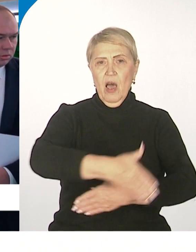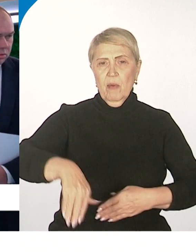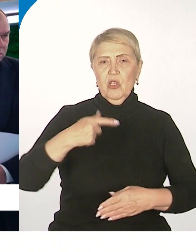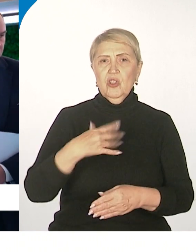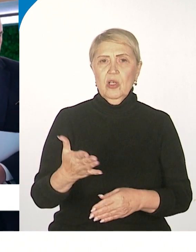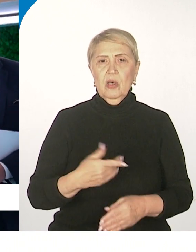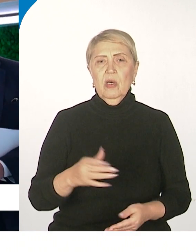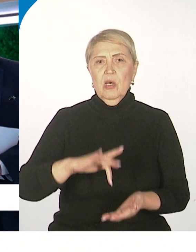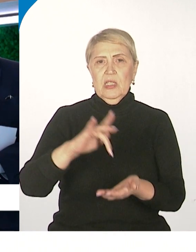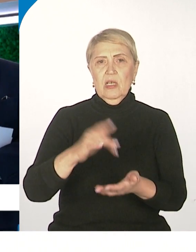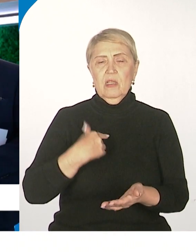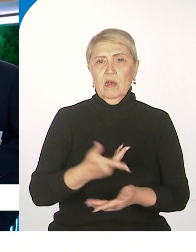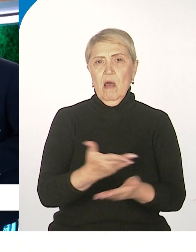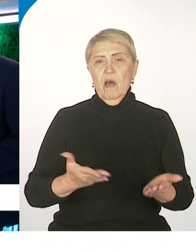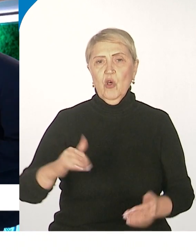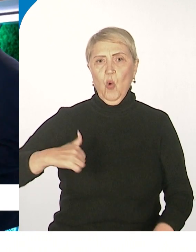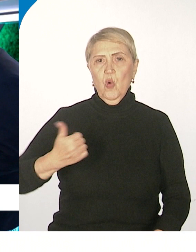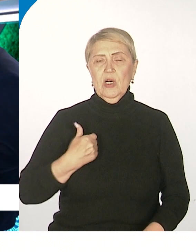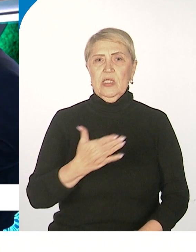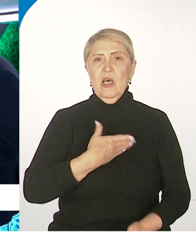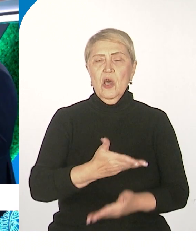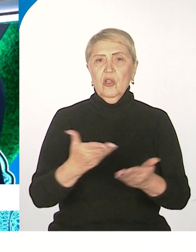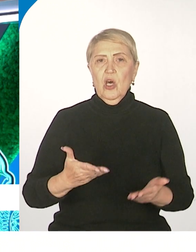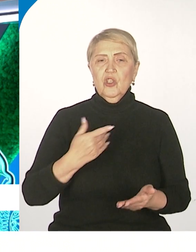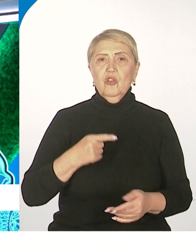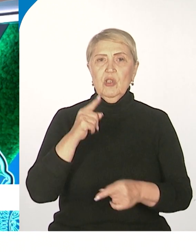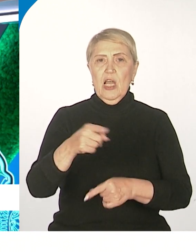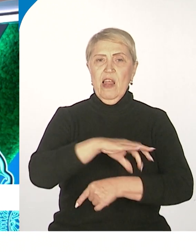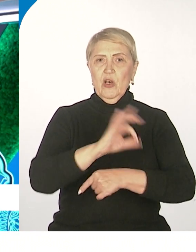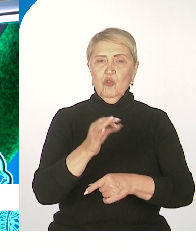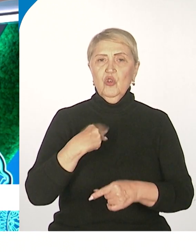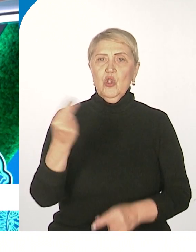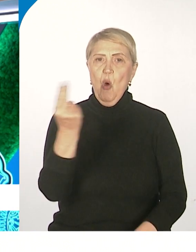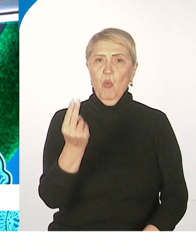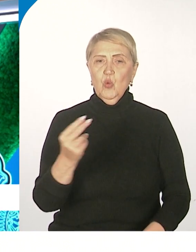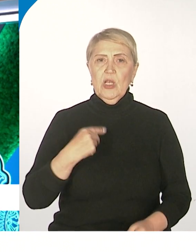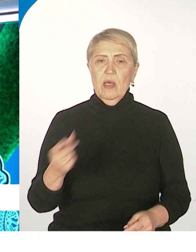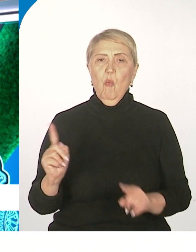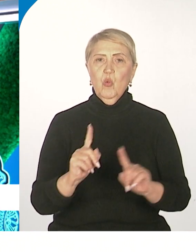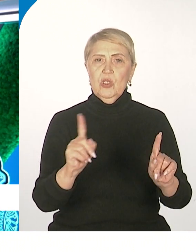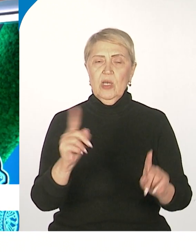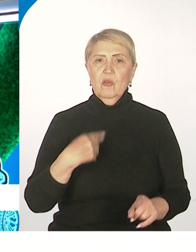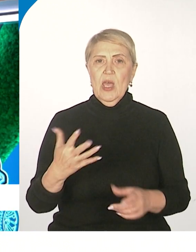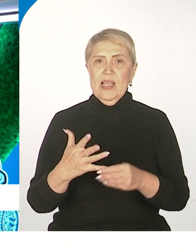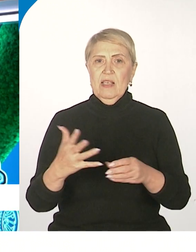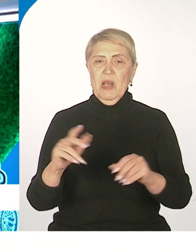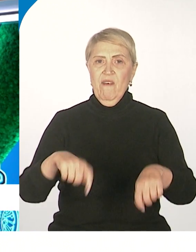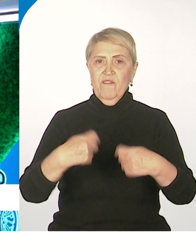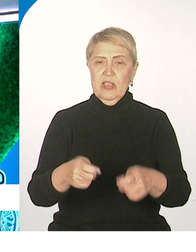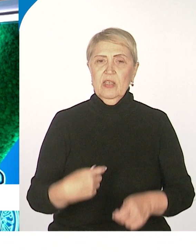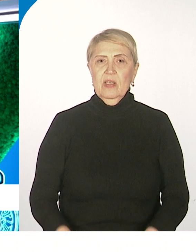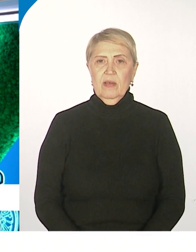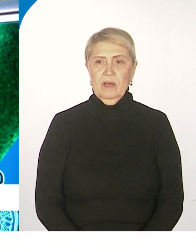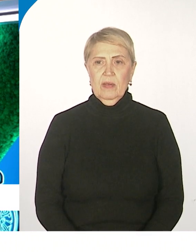Хабаровска. Вот это наша гордость, Дальневосточный художественный музей. Он уже подписан, земля выделена, консессионер